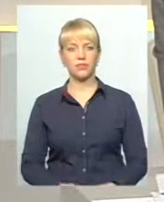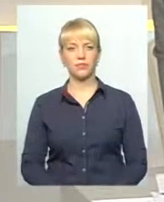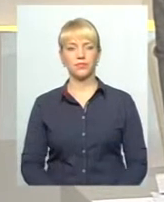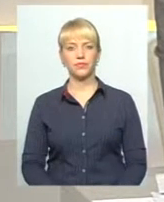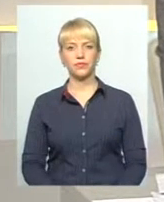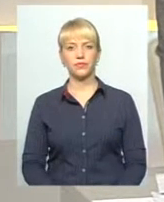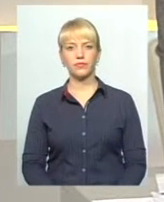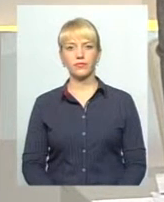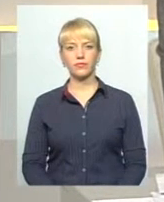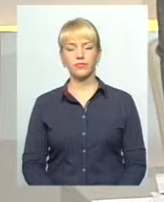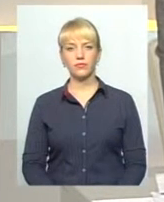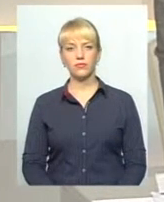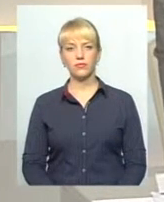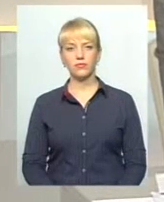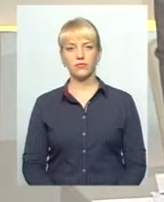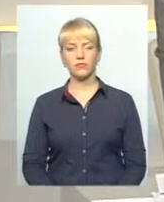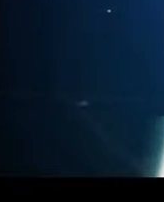Прошу, будь ласка, коментарий, далі продовжимо.